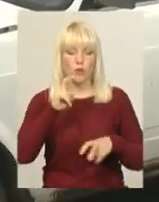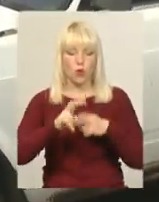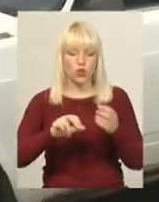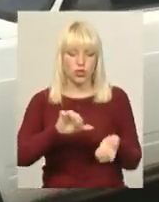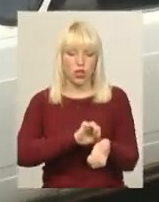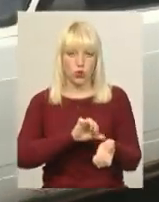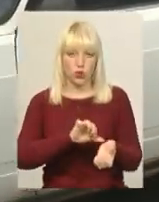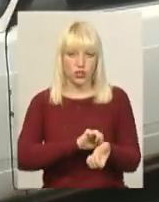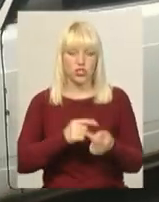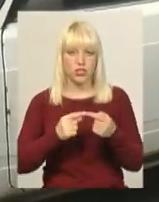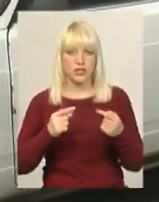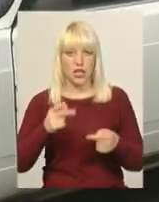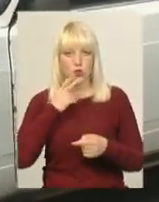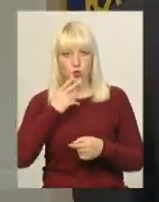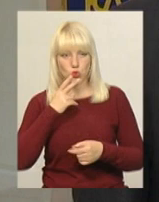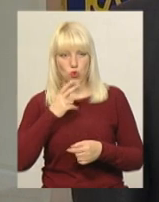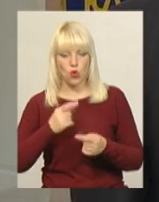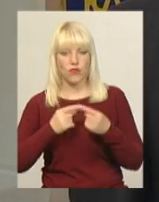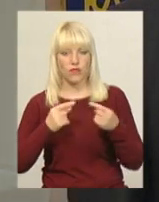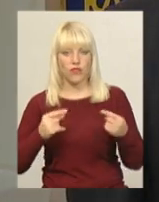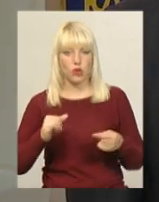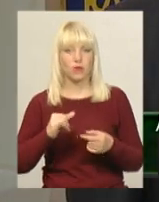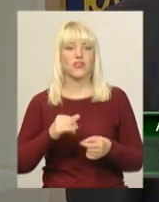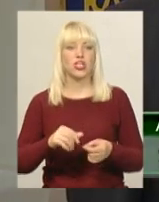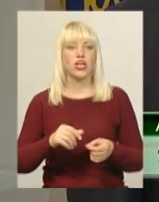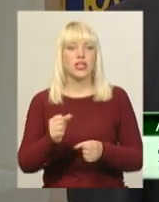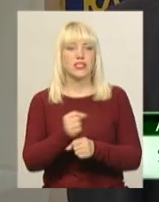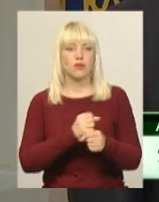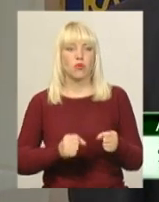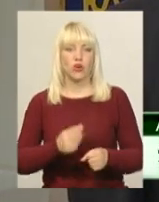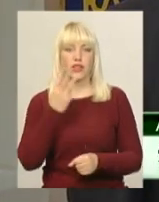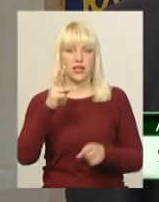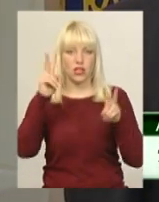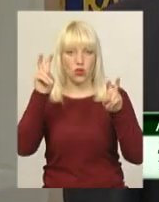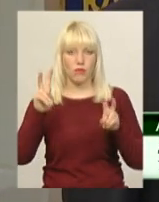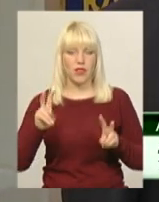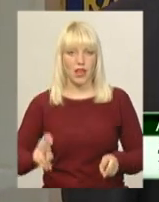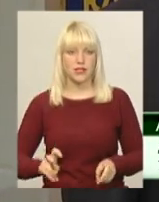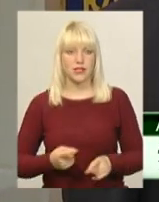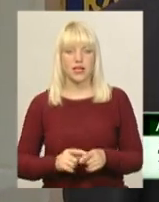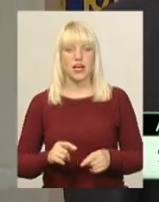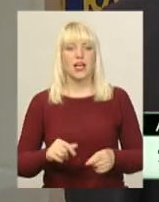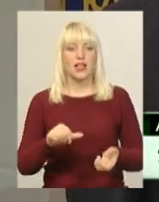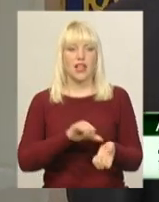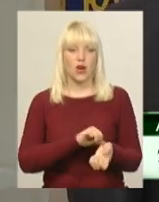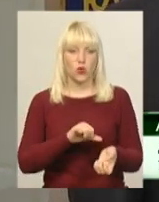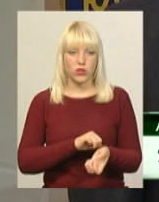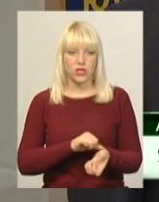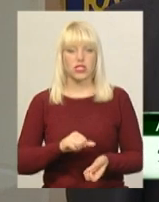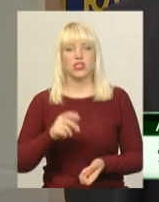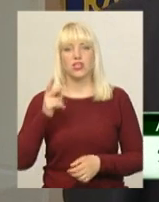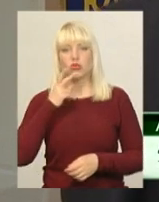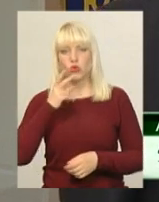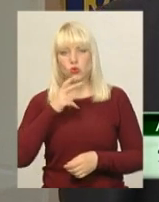засобів, дютюнових виробів та зброї. Етапи проходять у нас по трьом номінаціям. Це по пошуковим речовинам – наркотичні засоби, дютюнові